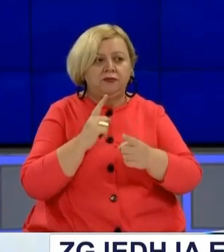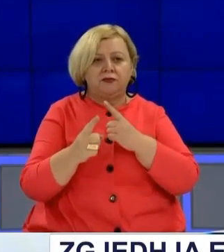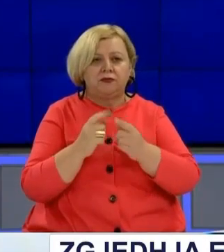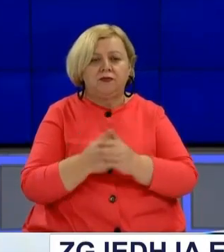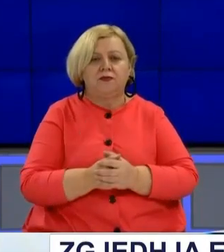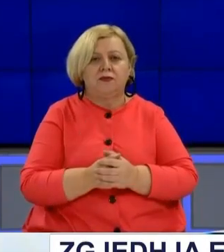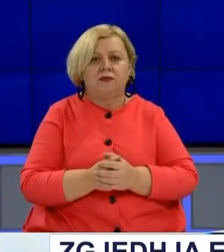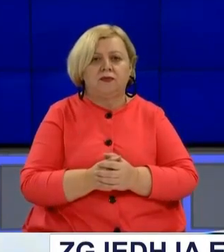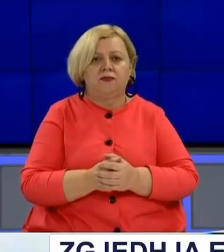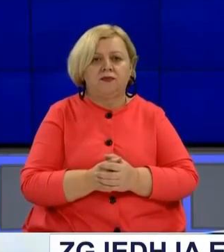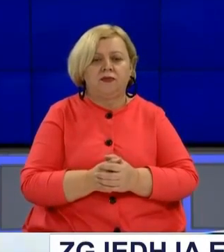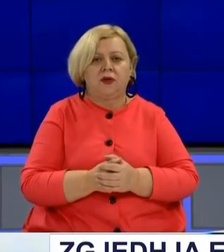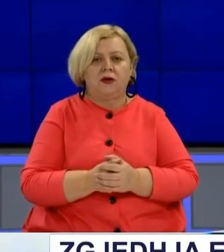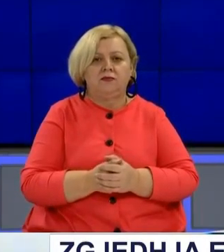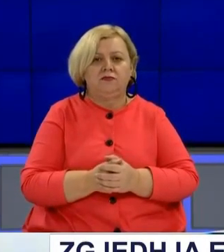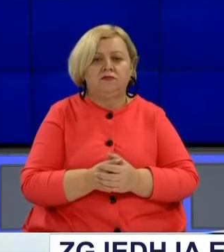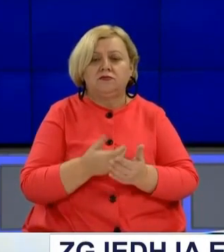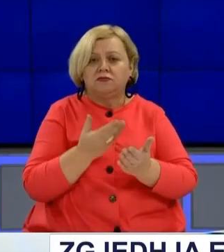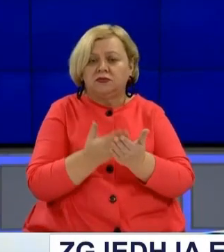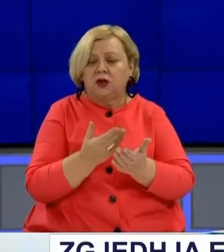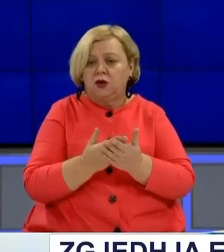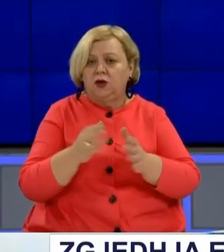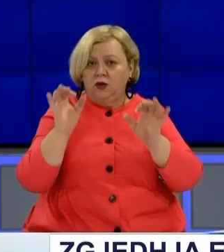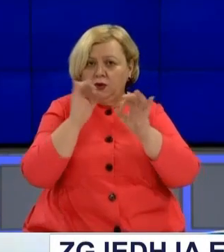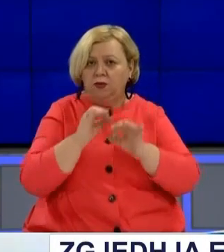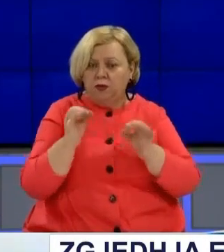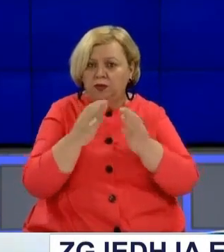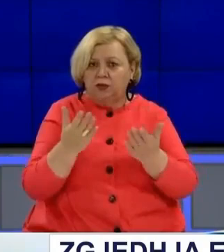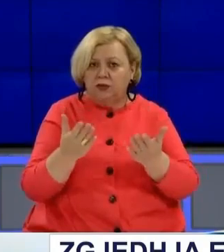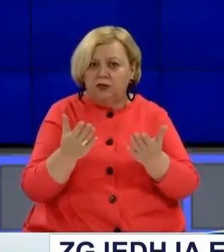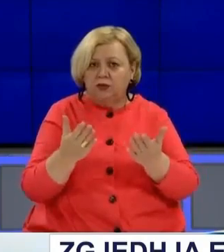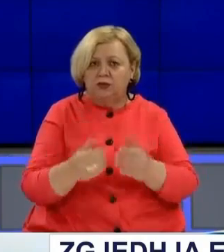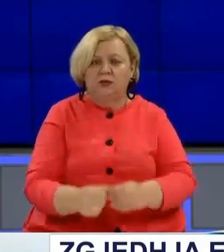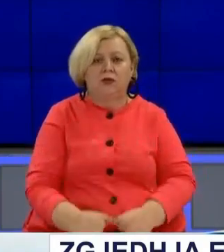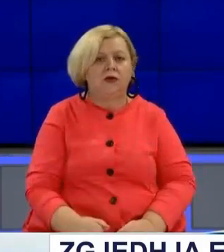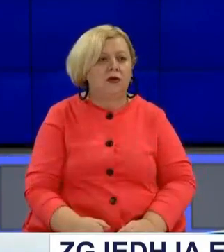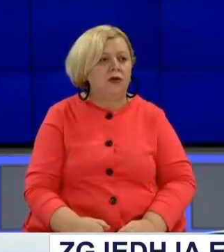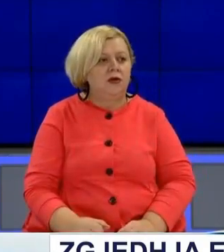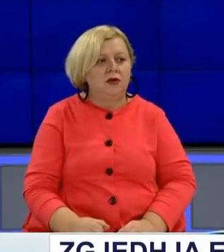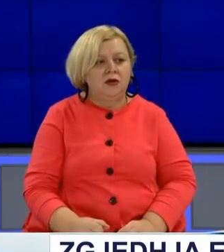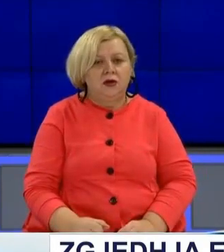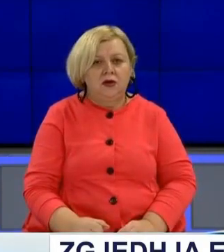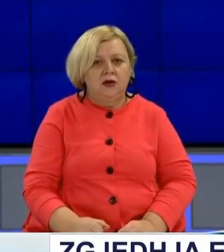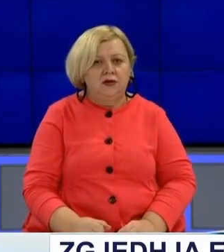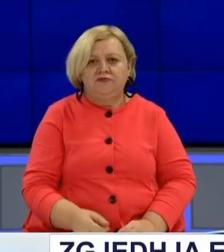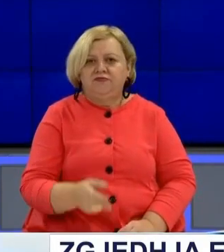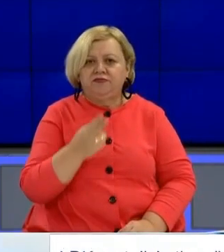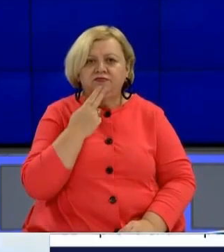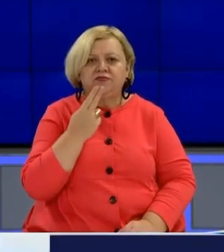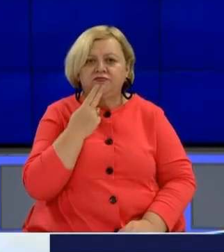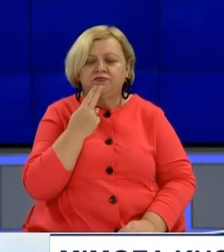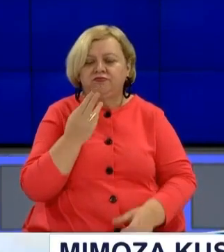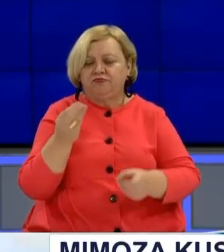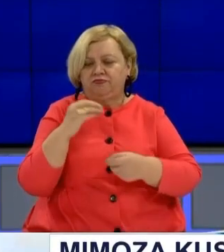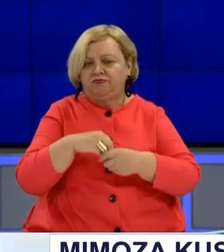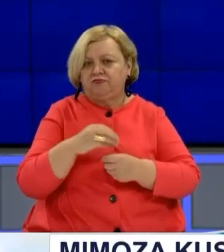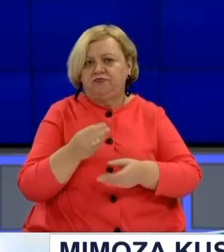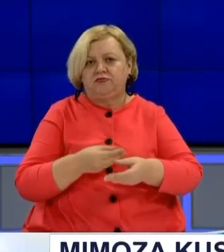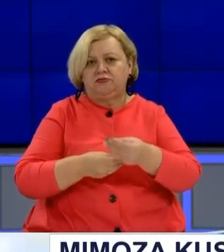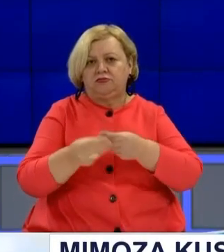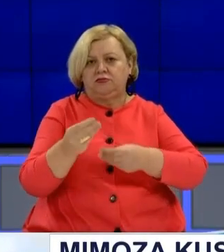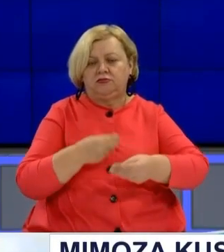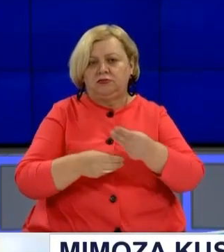vendimit e duvra. Unët me jepë për kush vota blanco për askant. Nuk mundemi me u përfshirë në pazaret të cilat